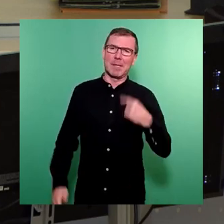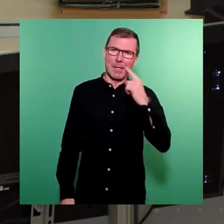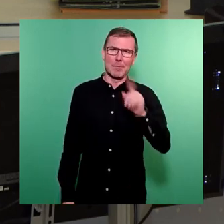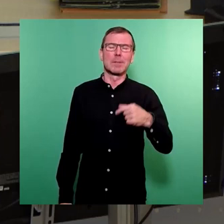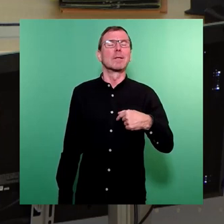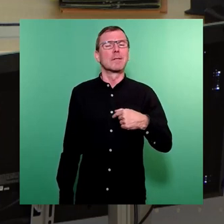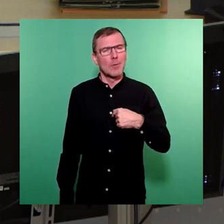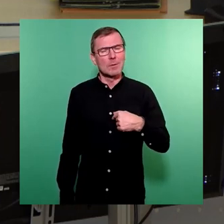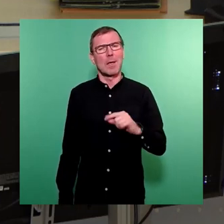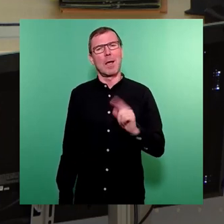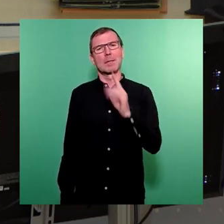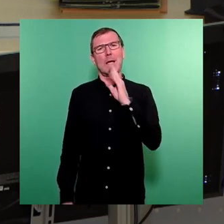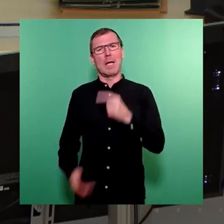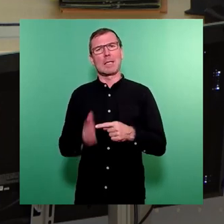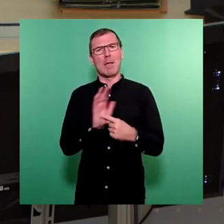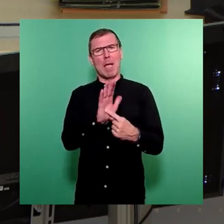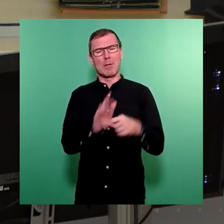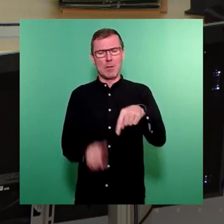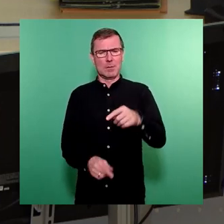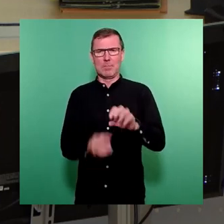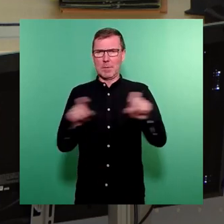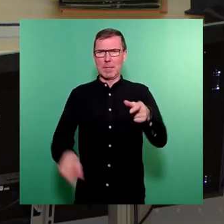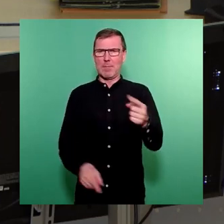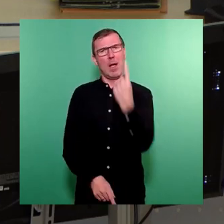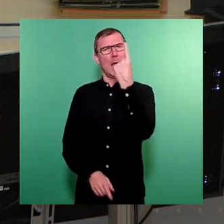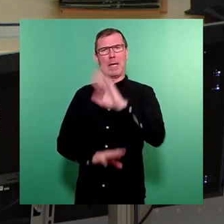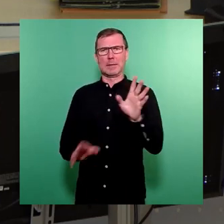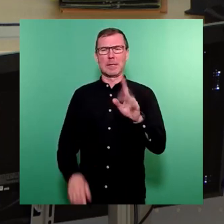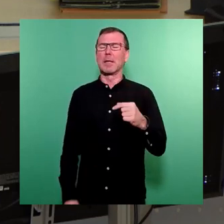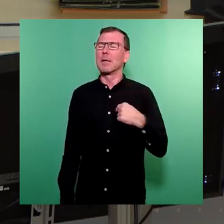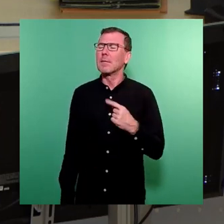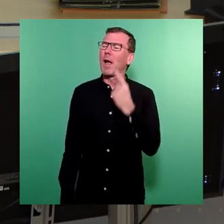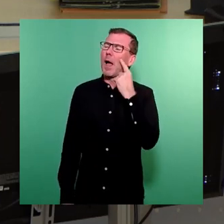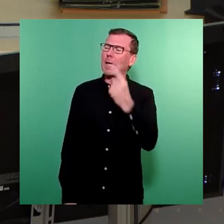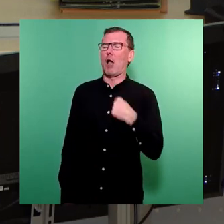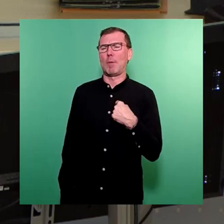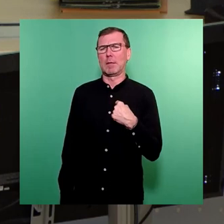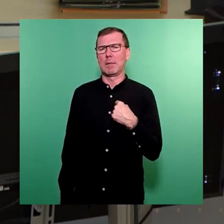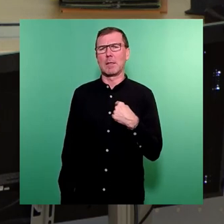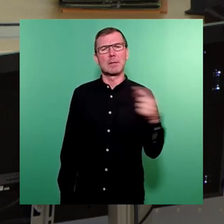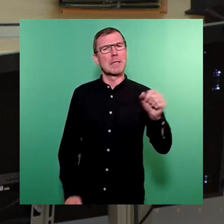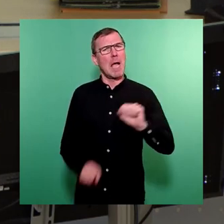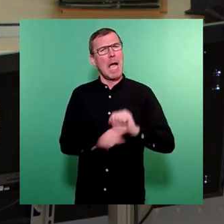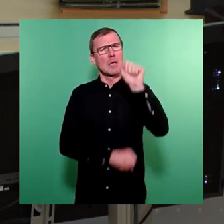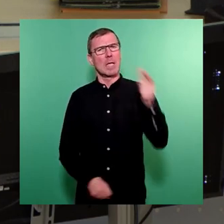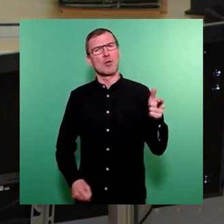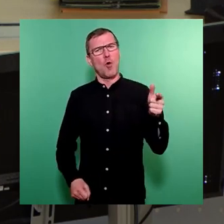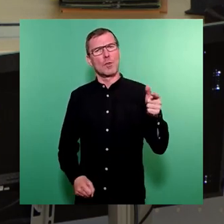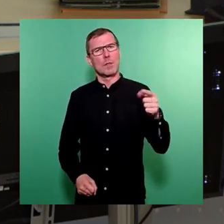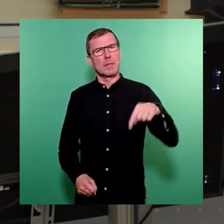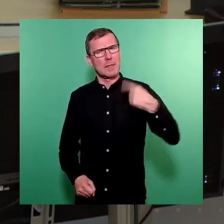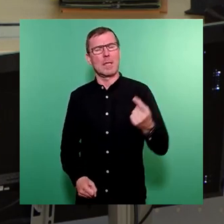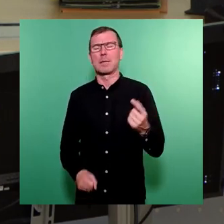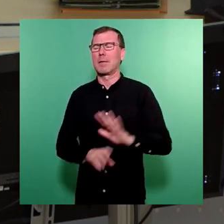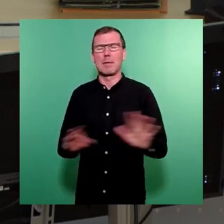einziger Redebeitrag zu dem Thema ist. Wir glauben, dass diese Resolution, dass Ihr Moratorium natürlich nichts daran